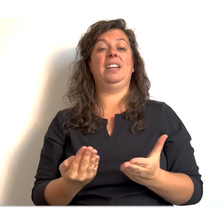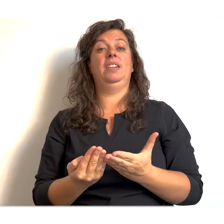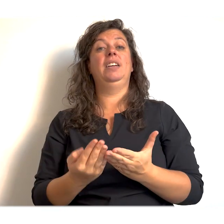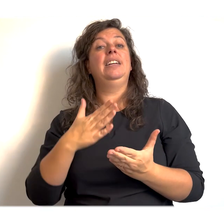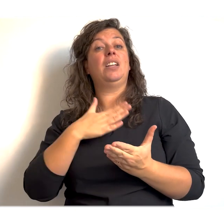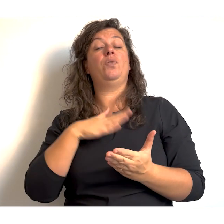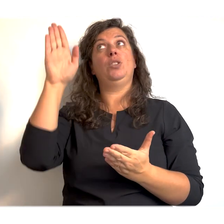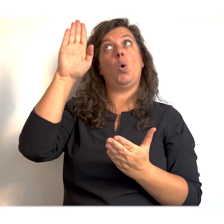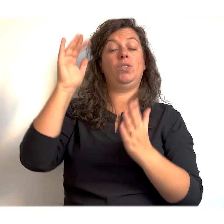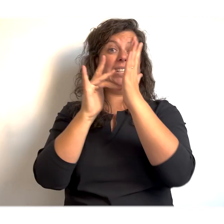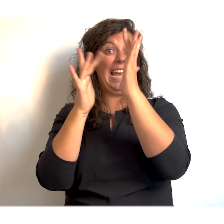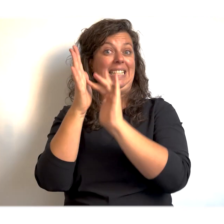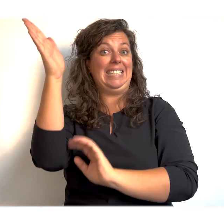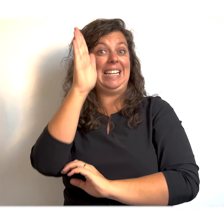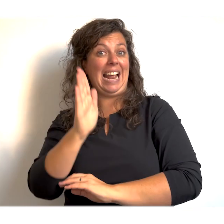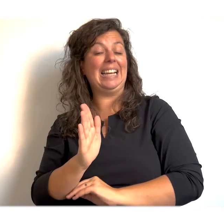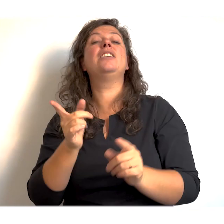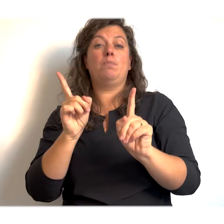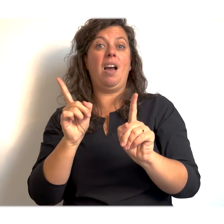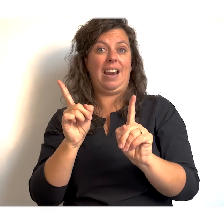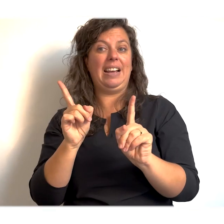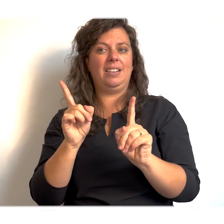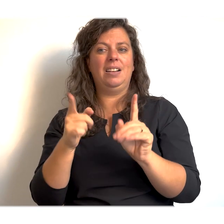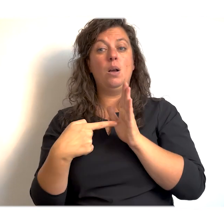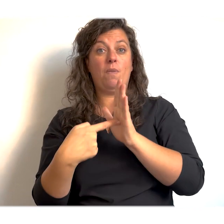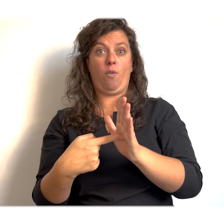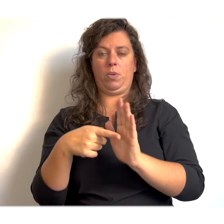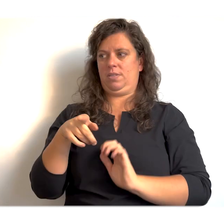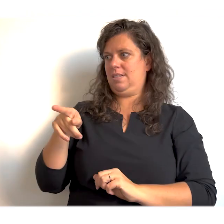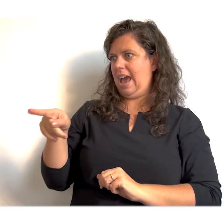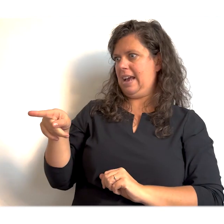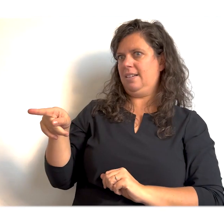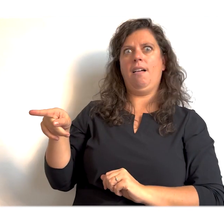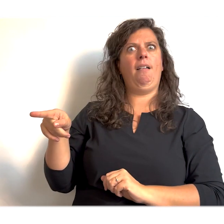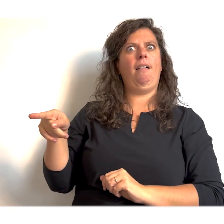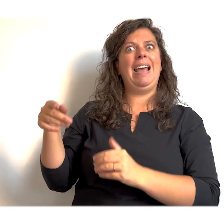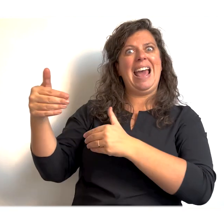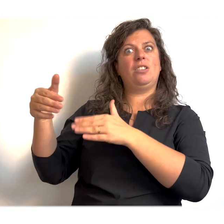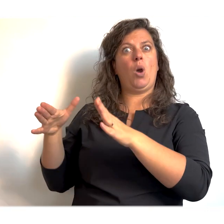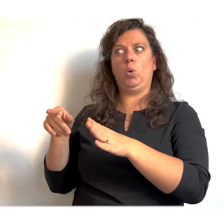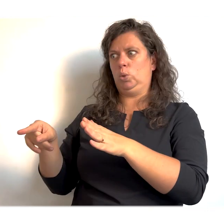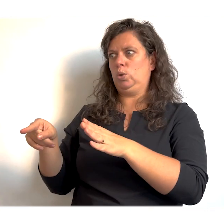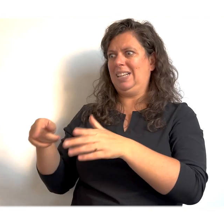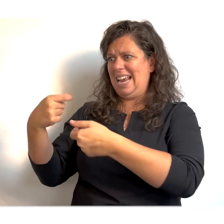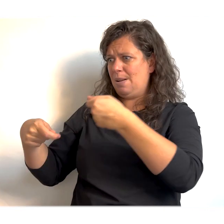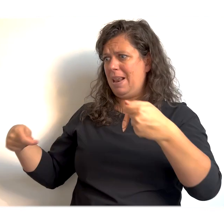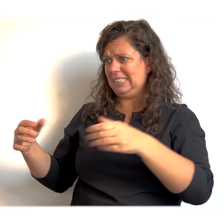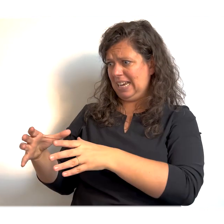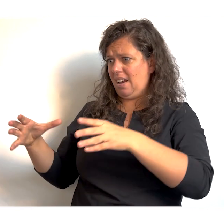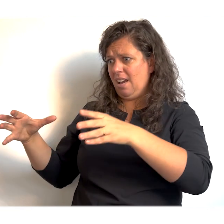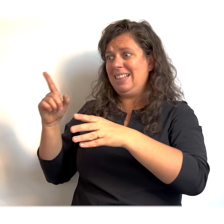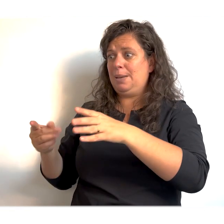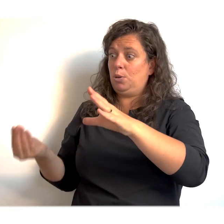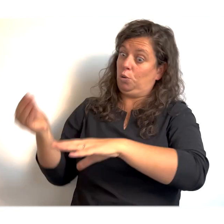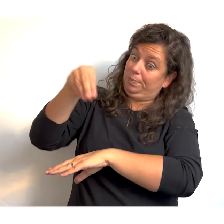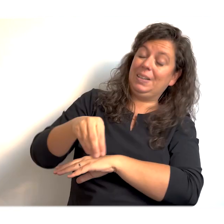ik zie daar bijvoorbeeld dat doosje. Die ligt in het plasticbrullenbak, maar die hoort natuurlijk eigenlijk bij het oude papier. Oh ja. Oeps, dat heb